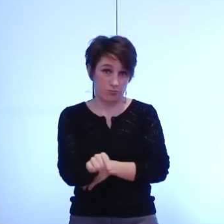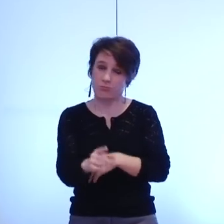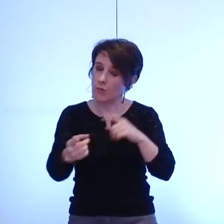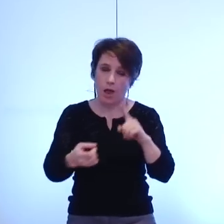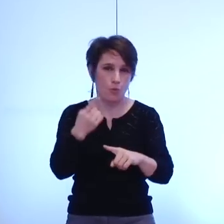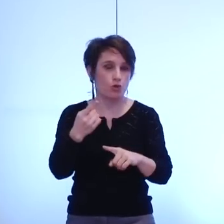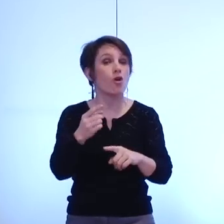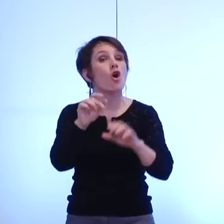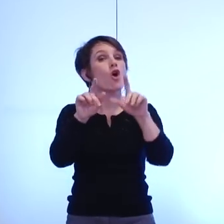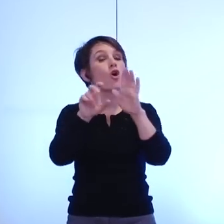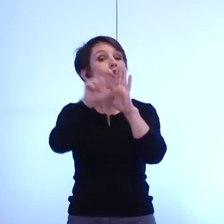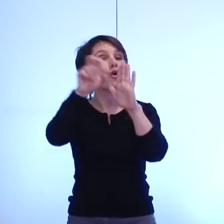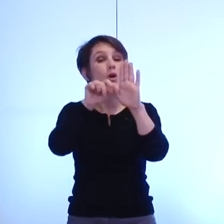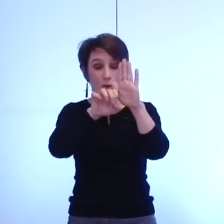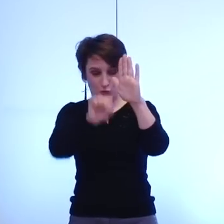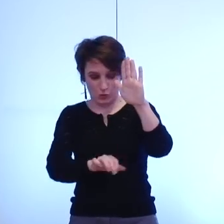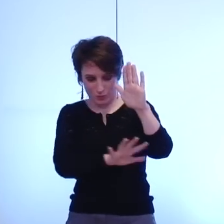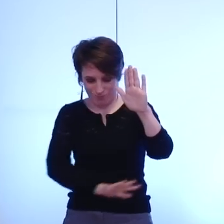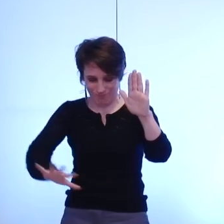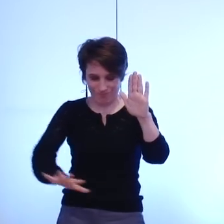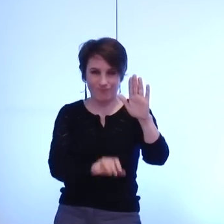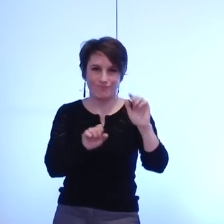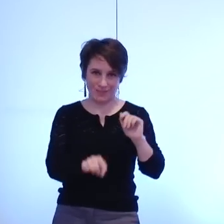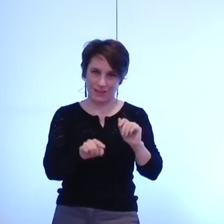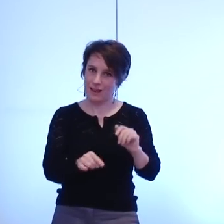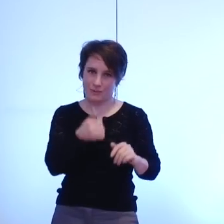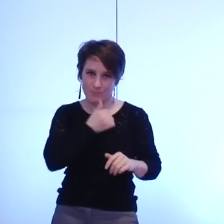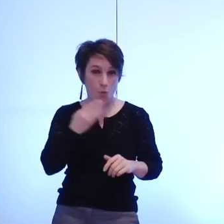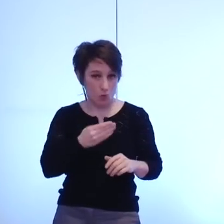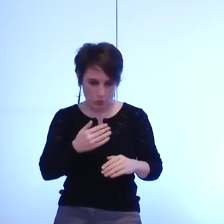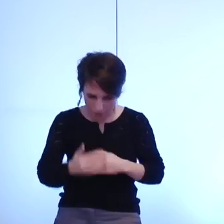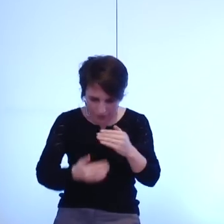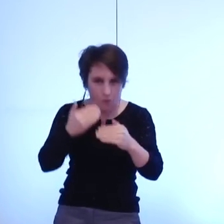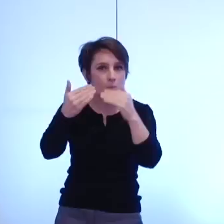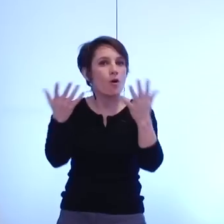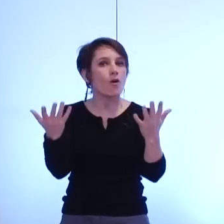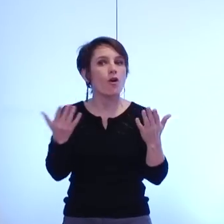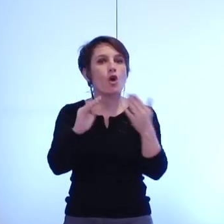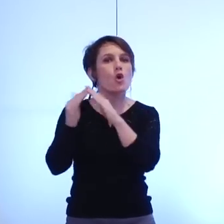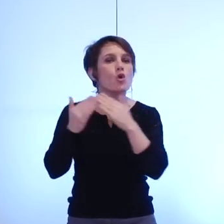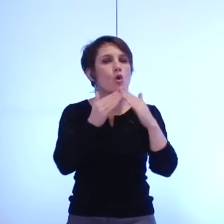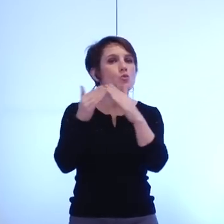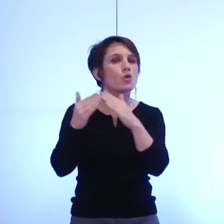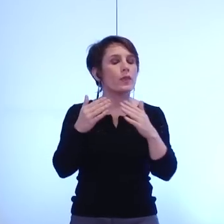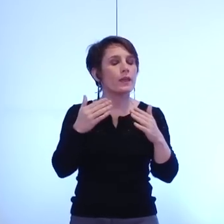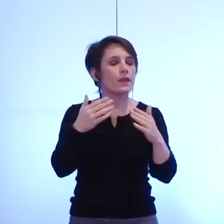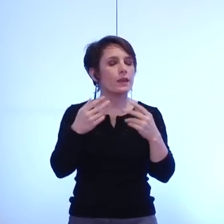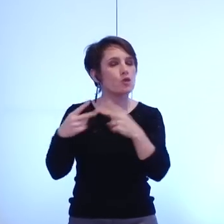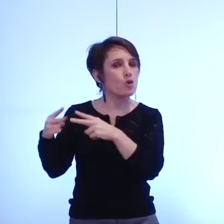sud-grondinien grenoblois ancien sud-grenoblois communauté de communes qui nous a rejoint au 1er janvier 2014